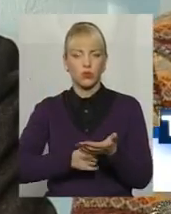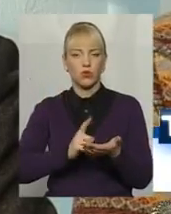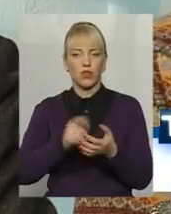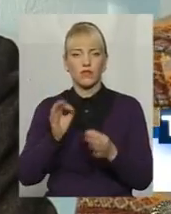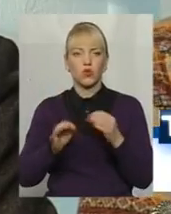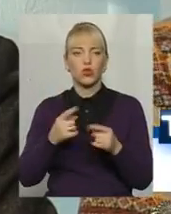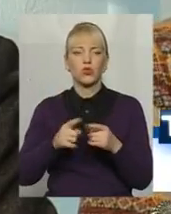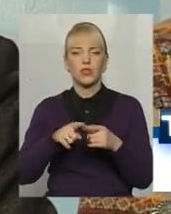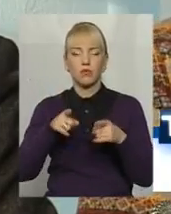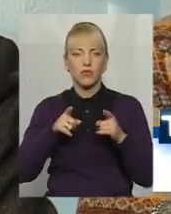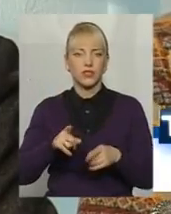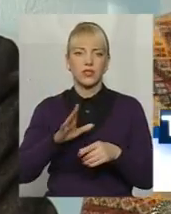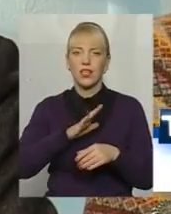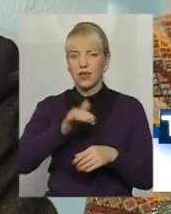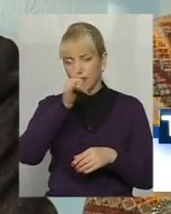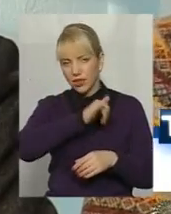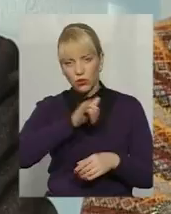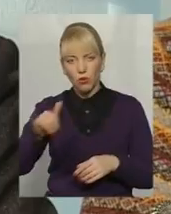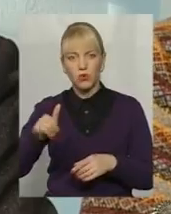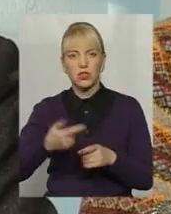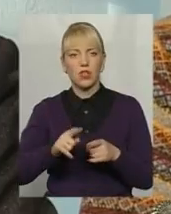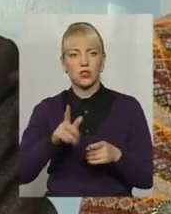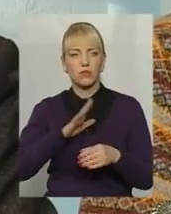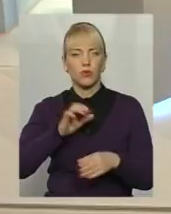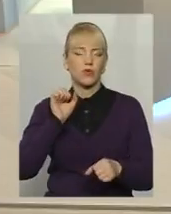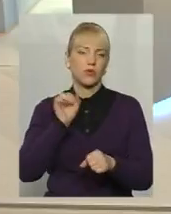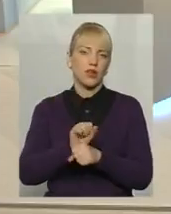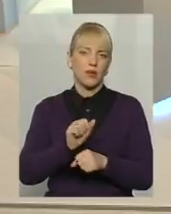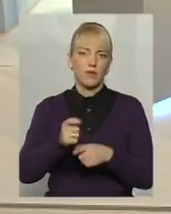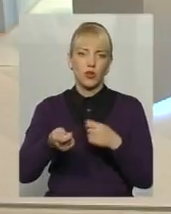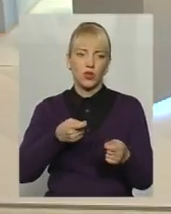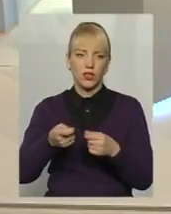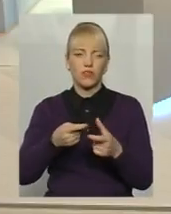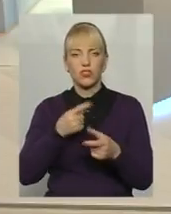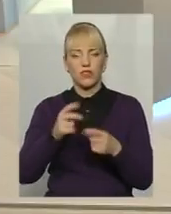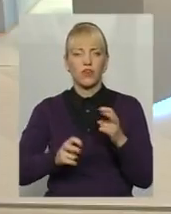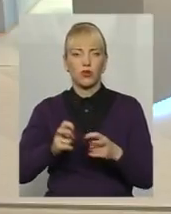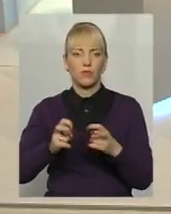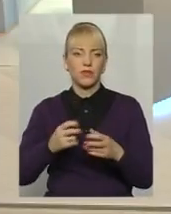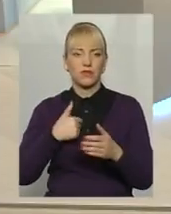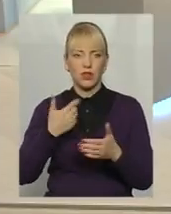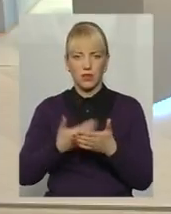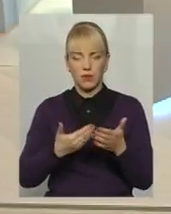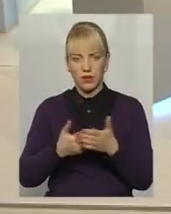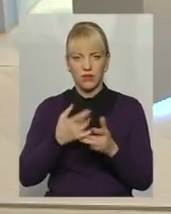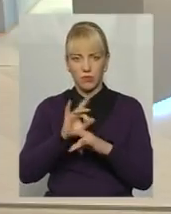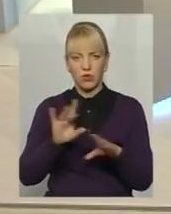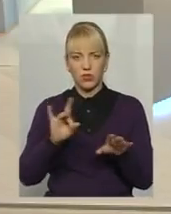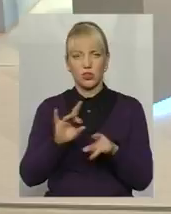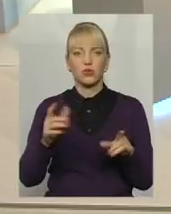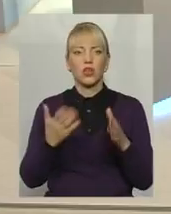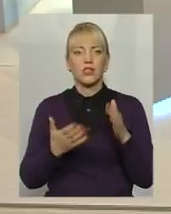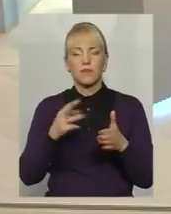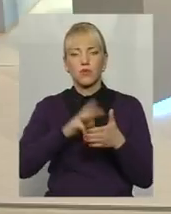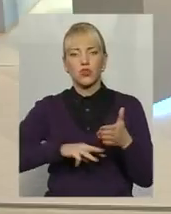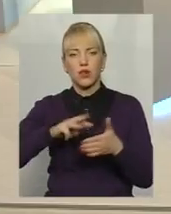дійсно був недопуск, це зупинення фактично чи торгівлі, чи виробництва і так далі. Я наведу такий приклад, це по